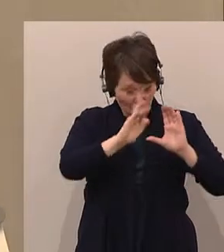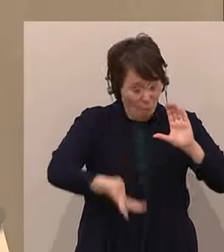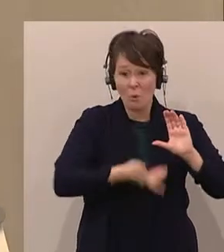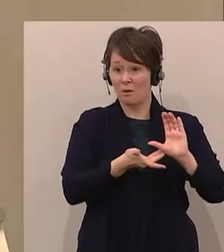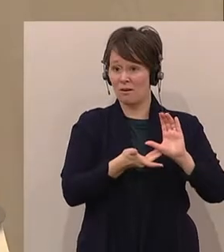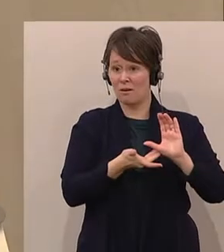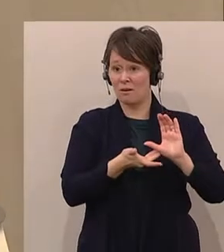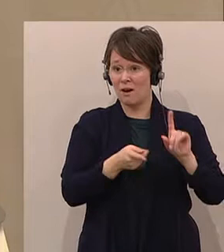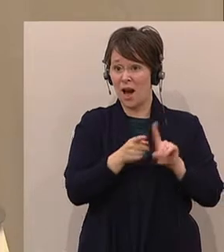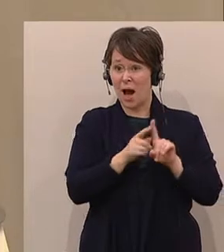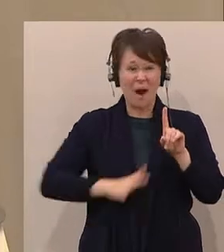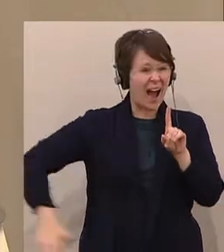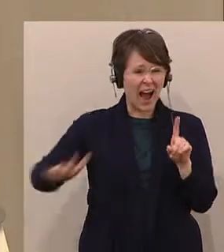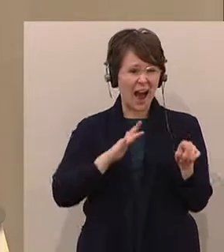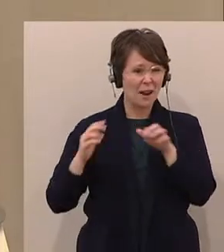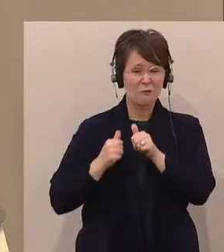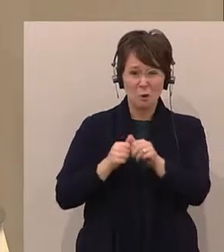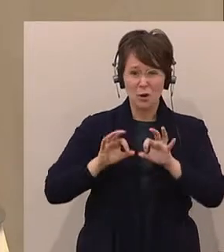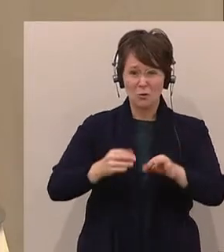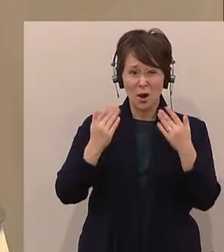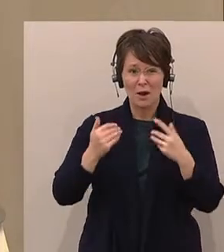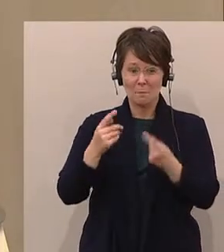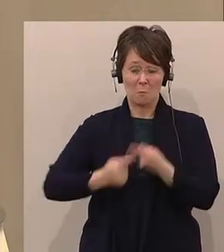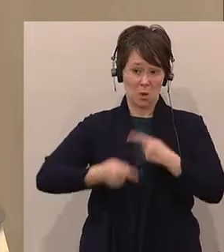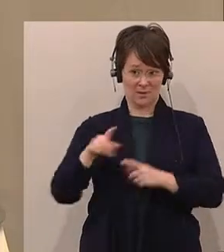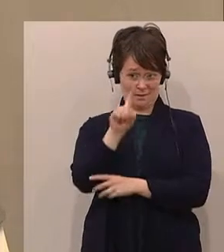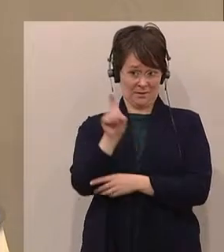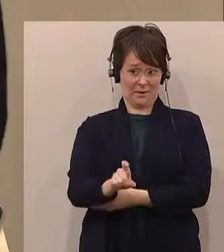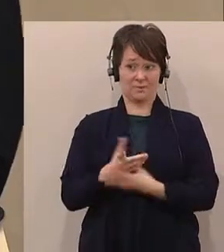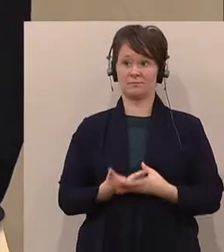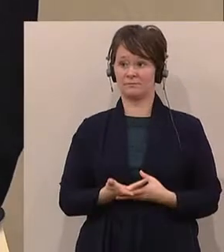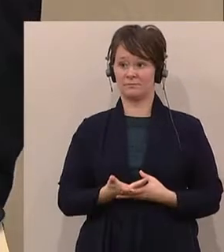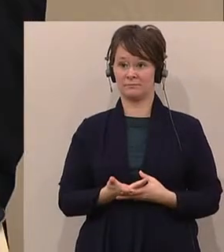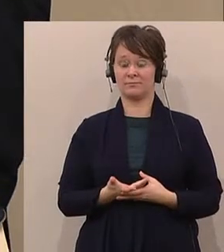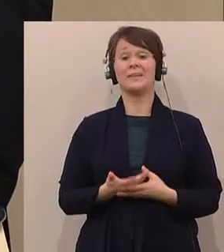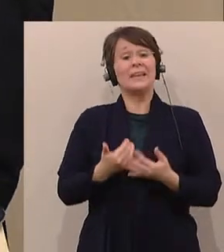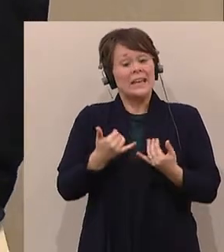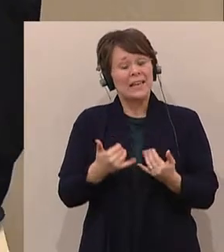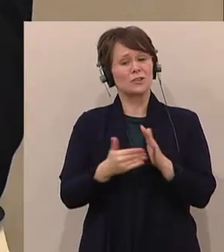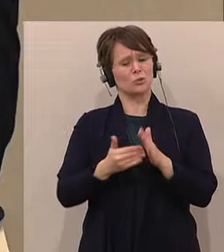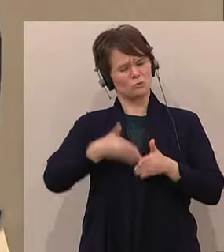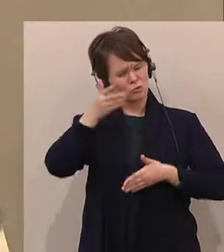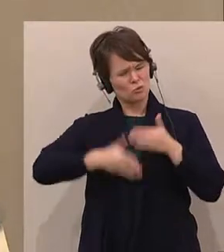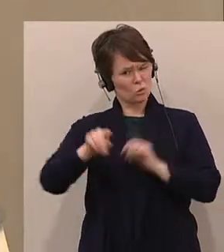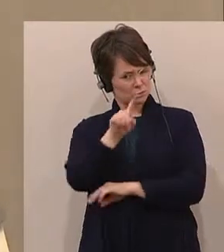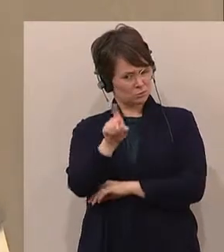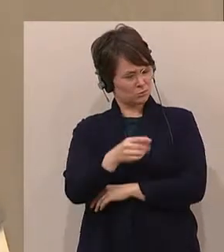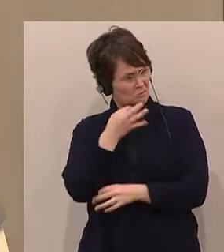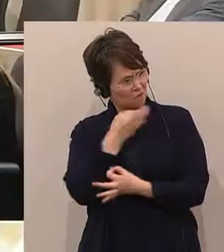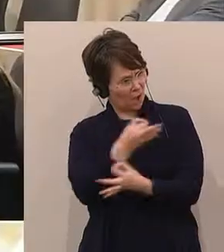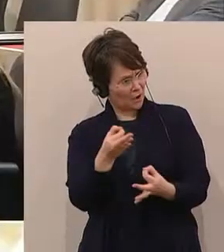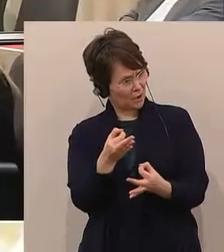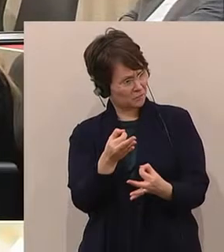Auswirkungen der Klimapolitik. Und jetzt ist zum Schluss die Frage, was können unsere Regierungen dazu tun,